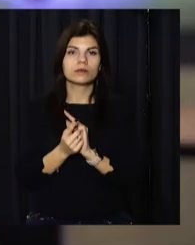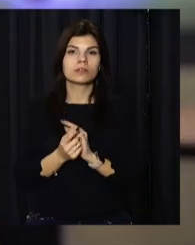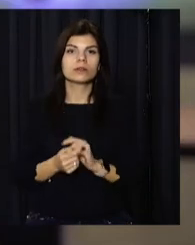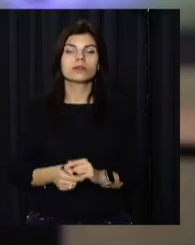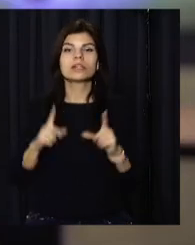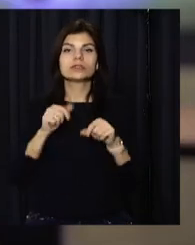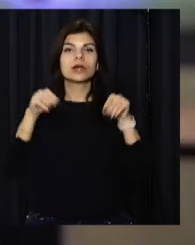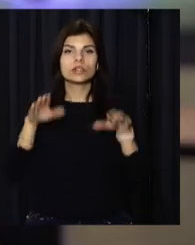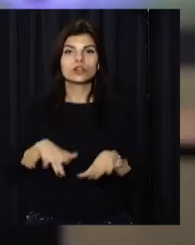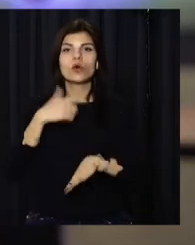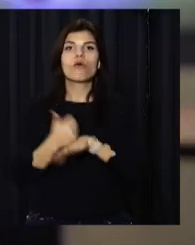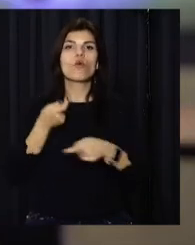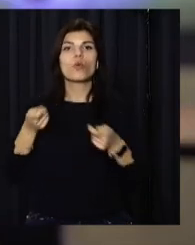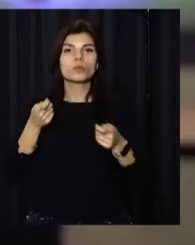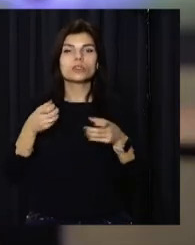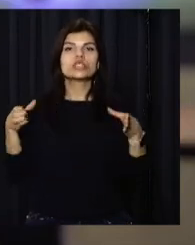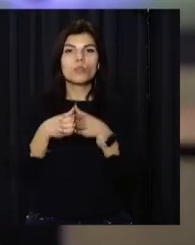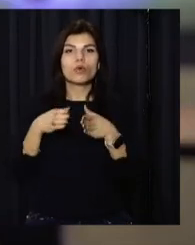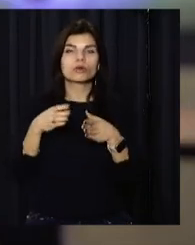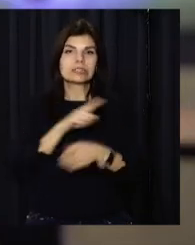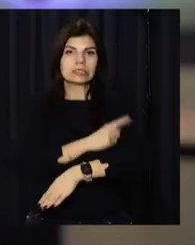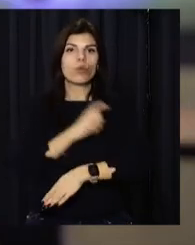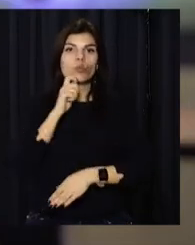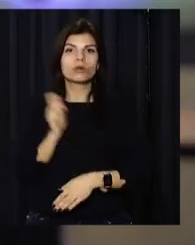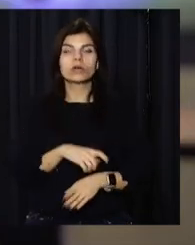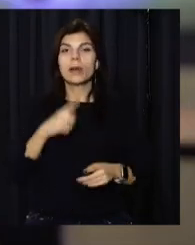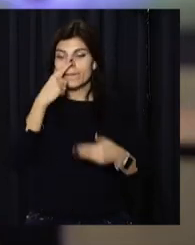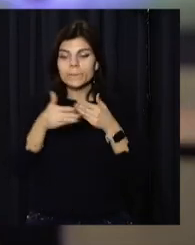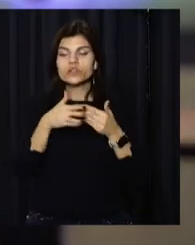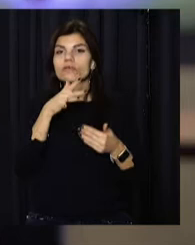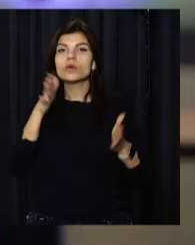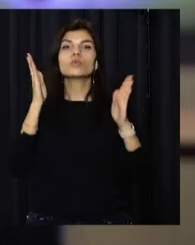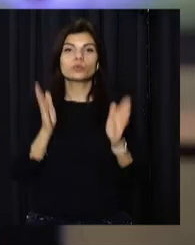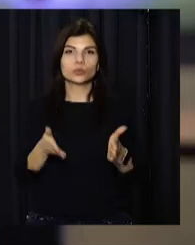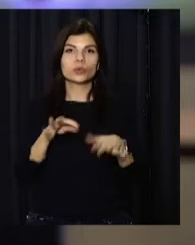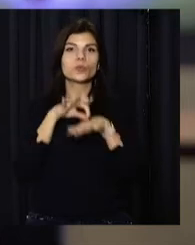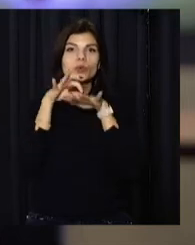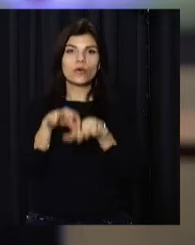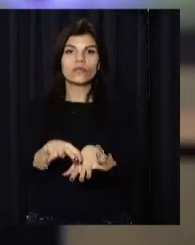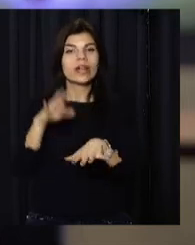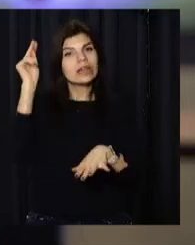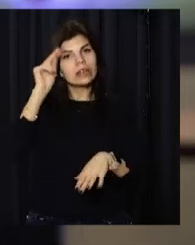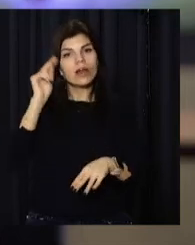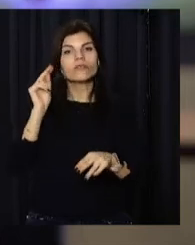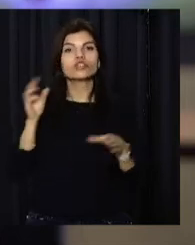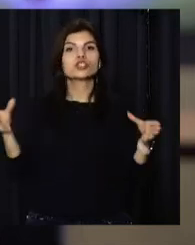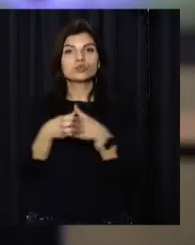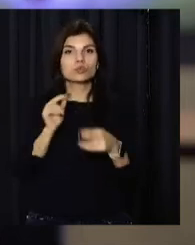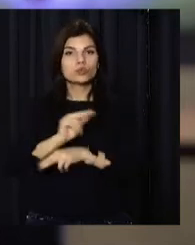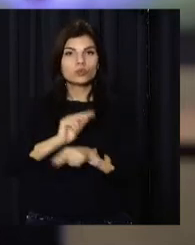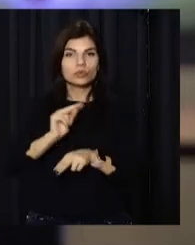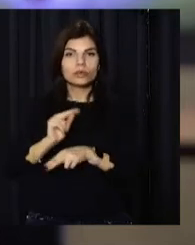За рішенням головного командувача Збройних Сил України, найближчим часом також будуть проведені навчальні збори